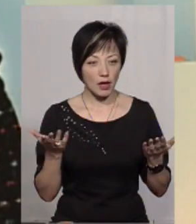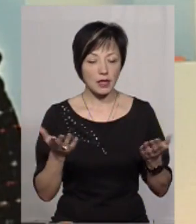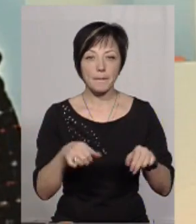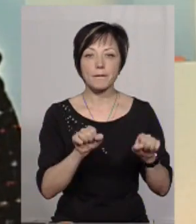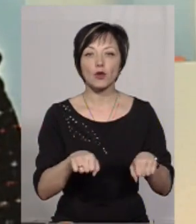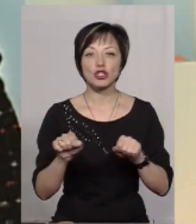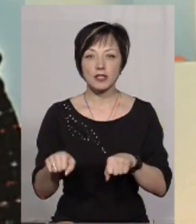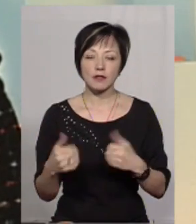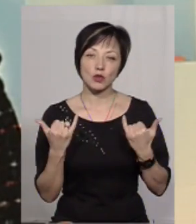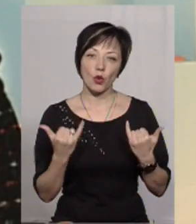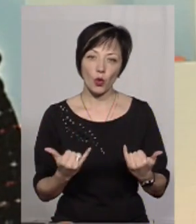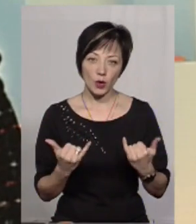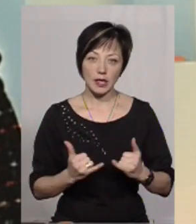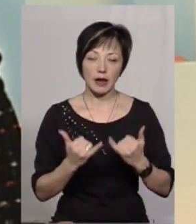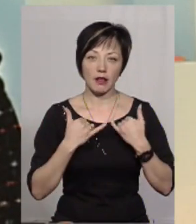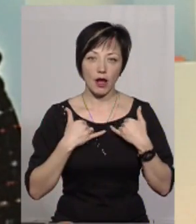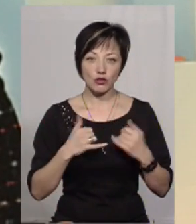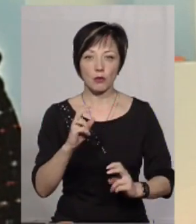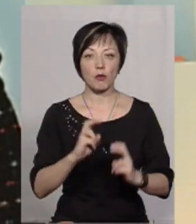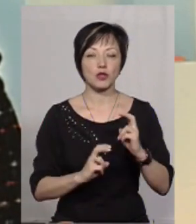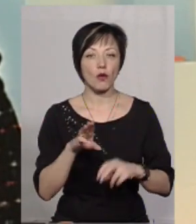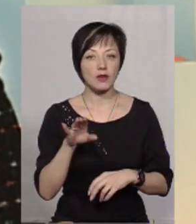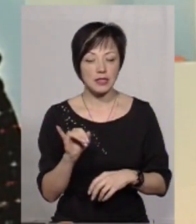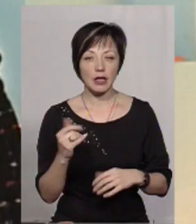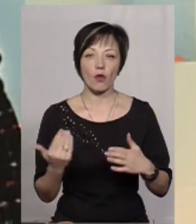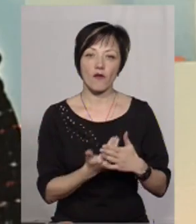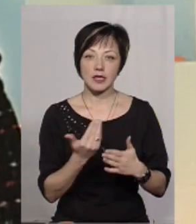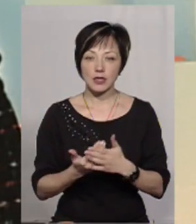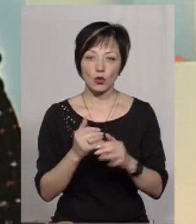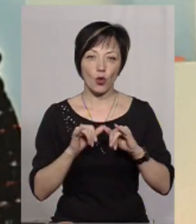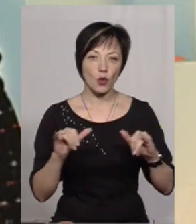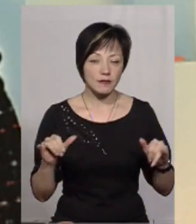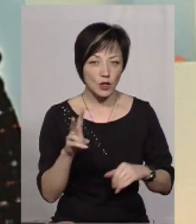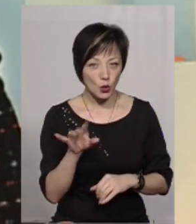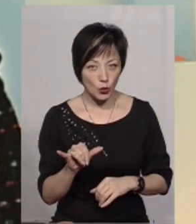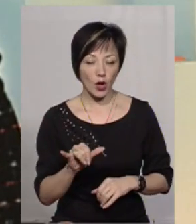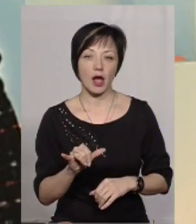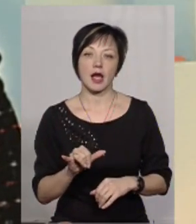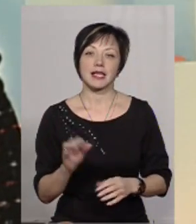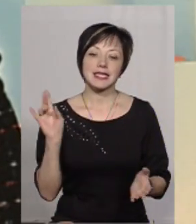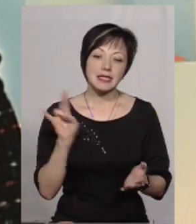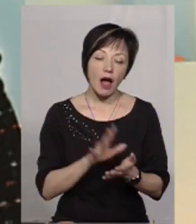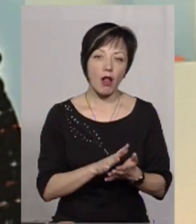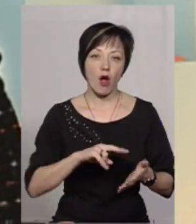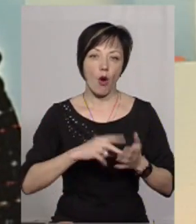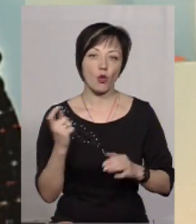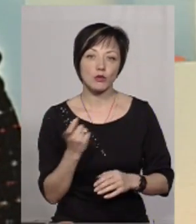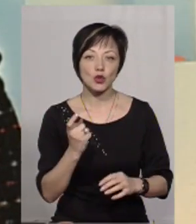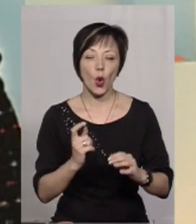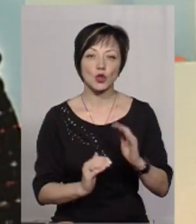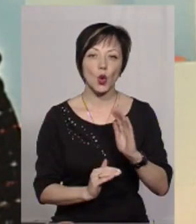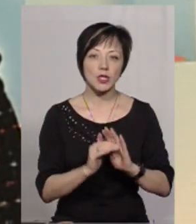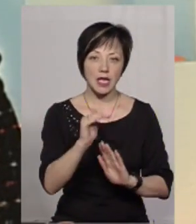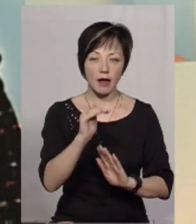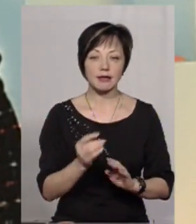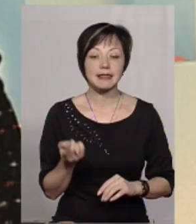можливості сьогодні для нашої промисловості, інноваційного розвитку, сталого економічного зростання,